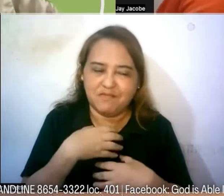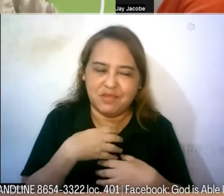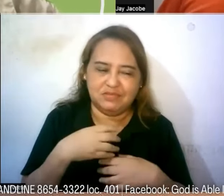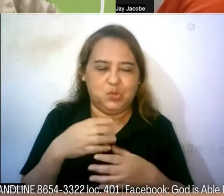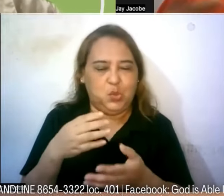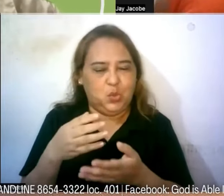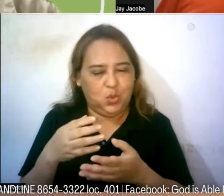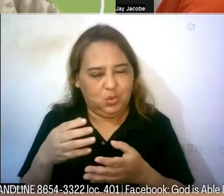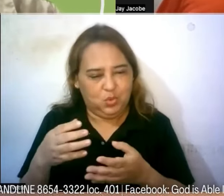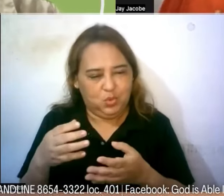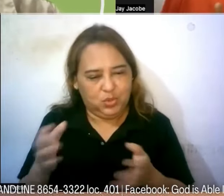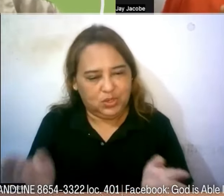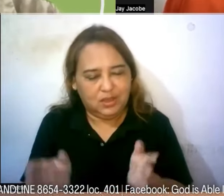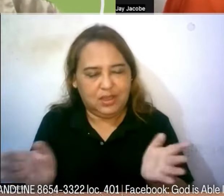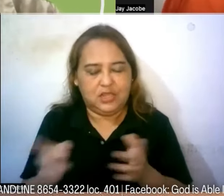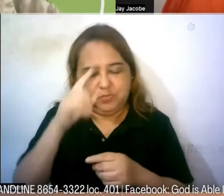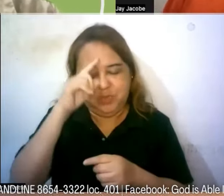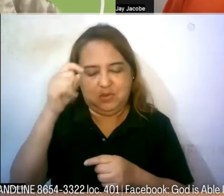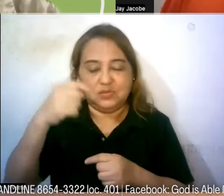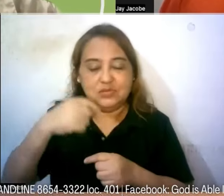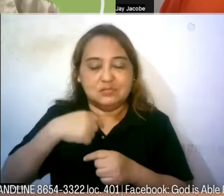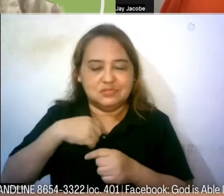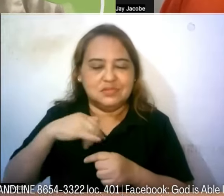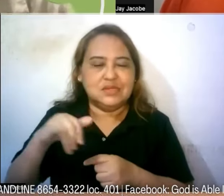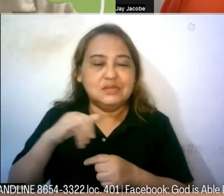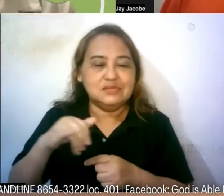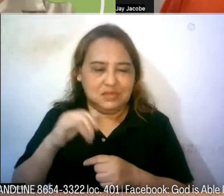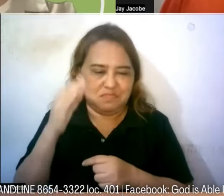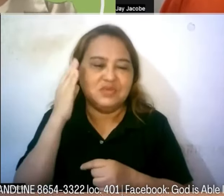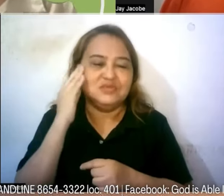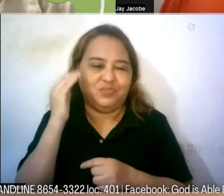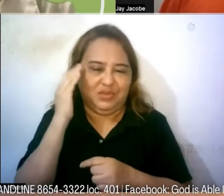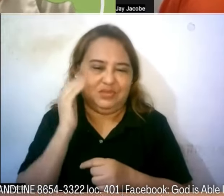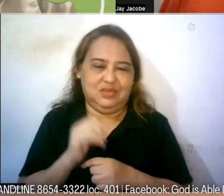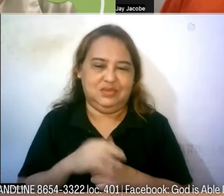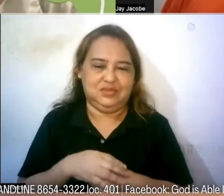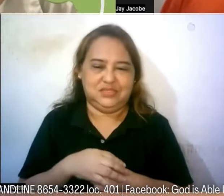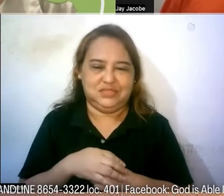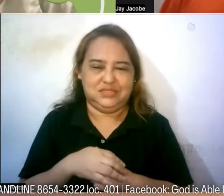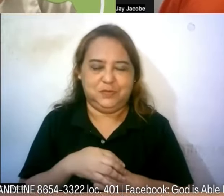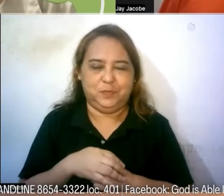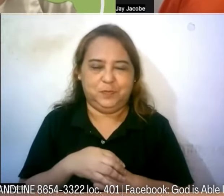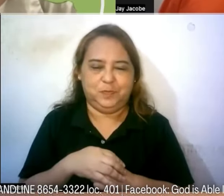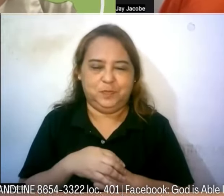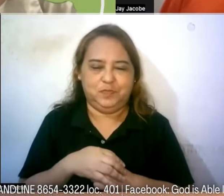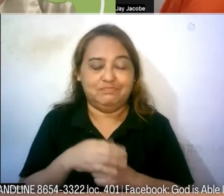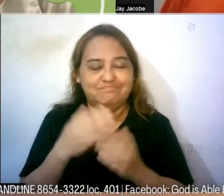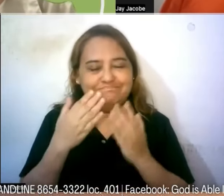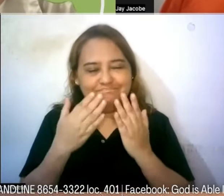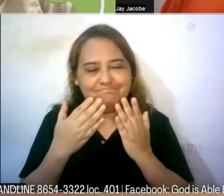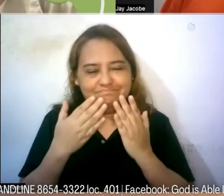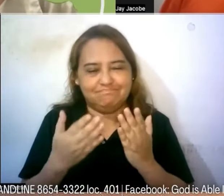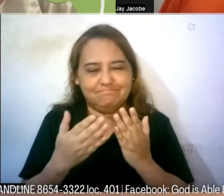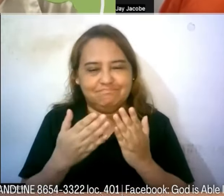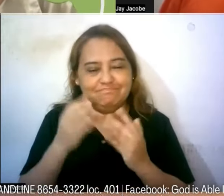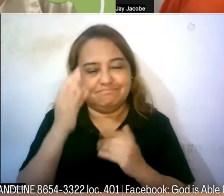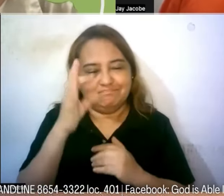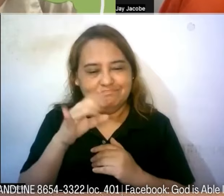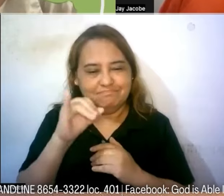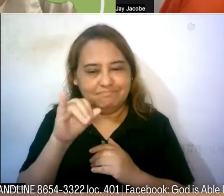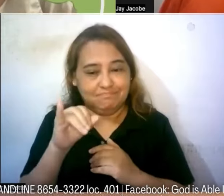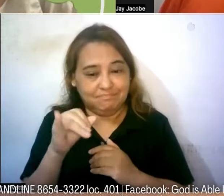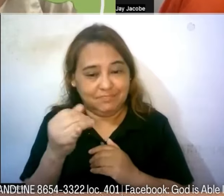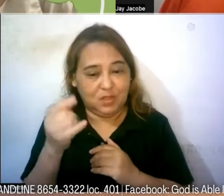ay nakaranas ng naranasan po nila ayun salamat ka kapatid Pastor Jay ano po sa mga